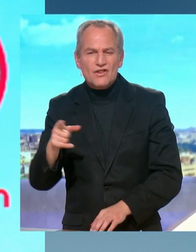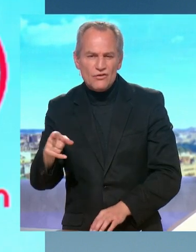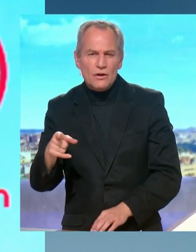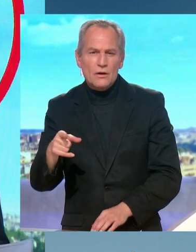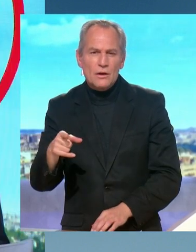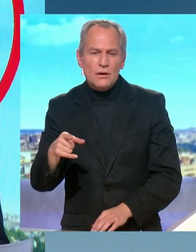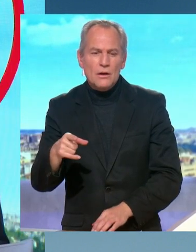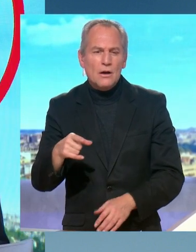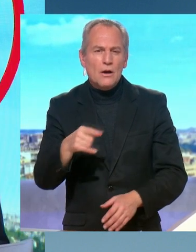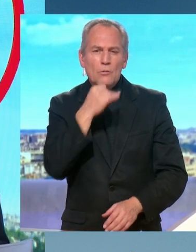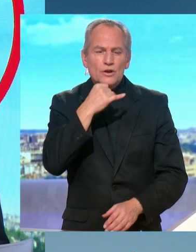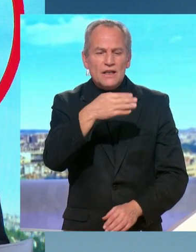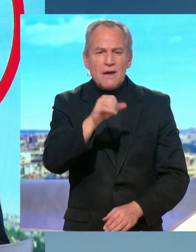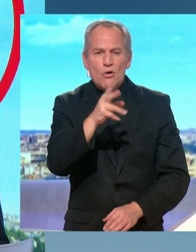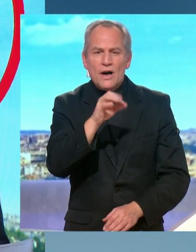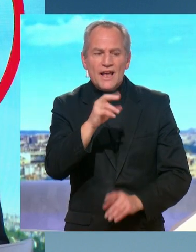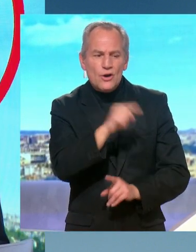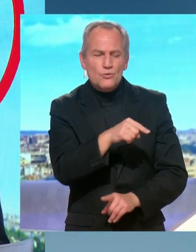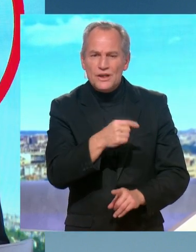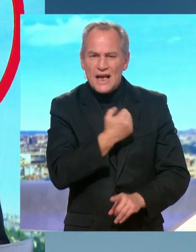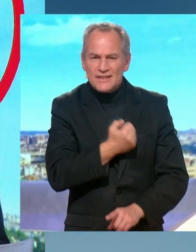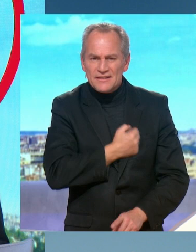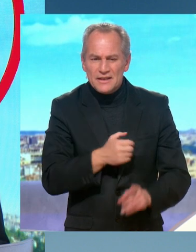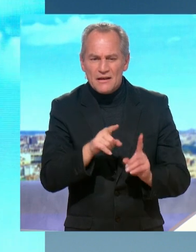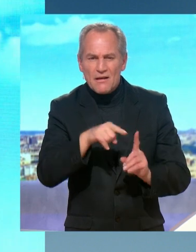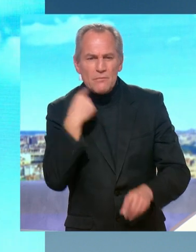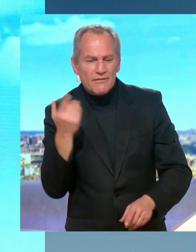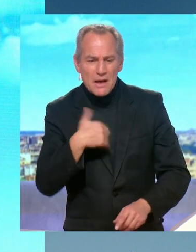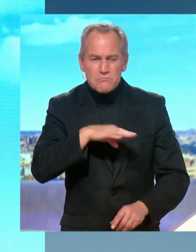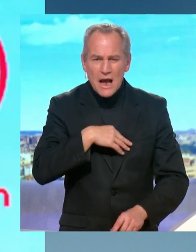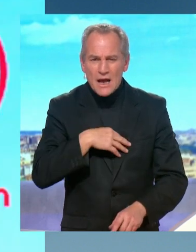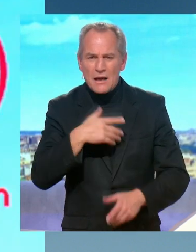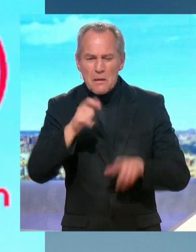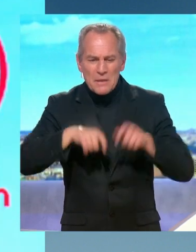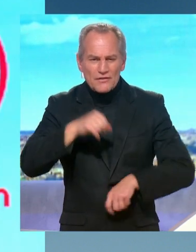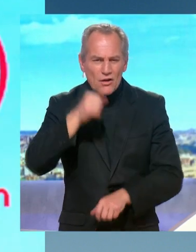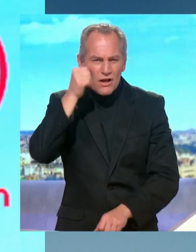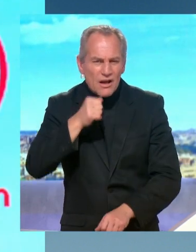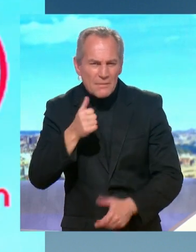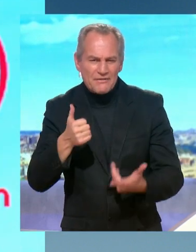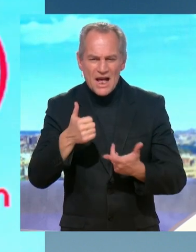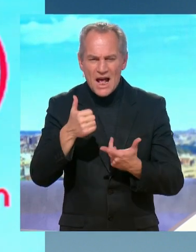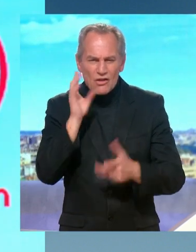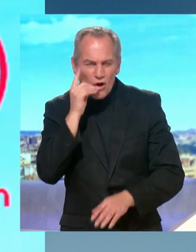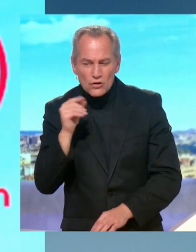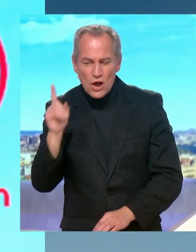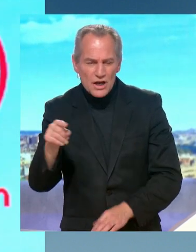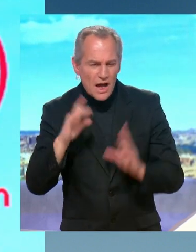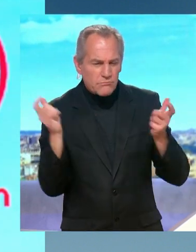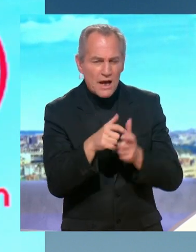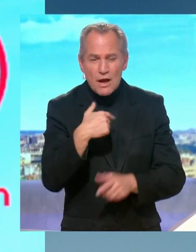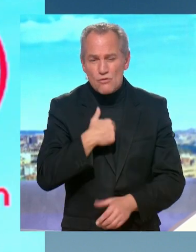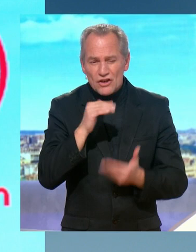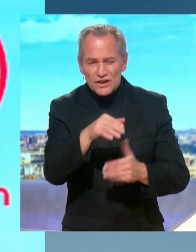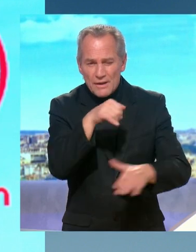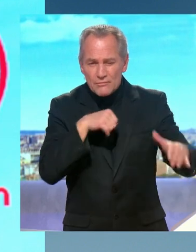maorais qui a été assassiné dans des conditions ignobles par des trafiquants de drogue. 10 ans. 30, oui. 30 interpellations, j'espère qu'ils passeront des dizaines d'années en prison,